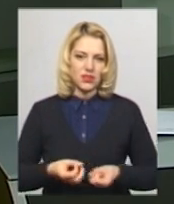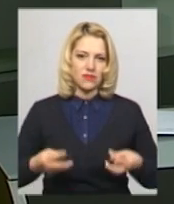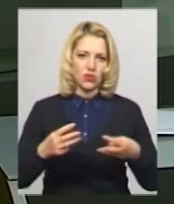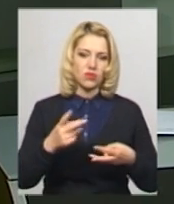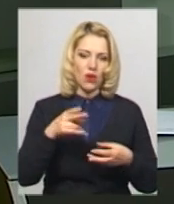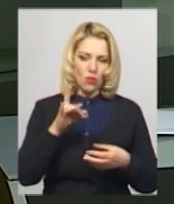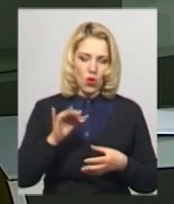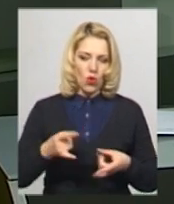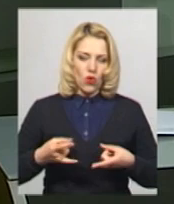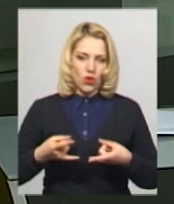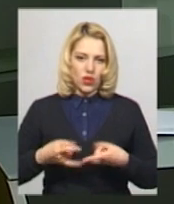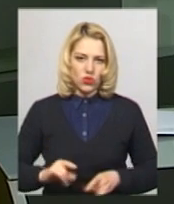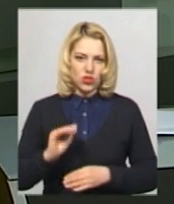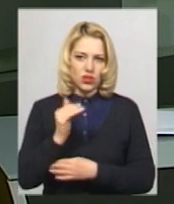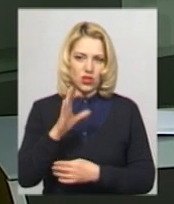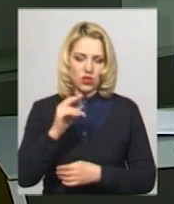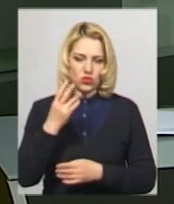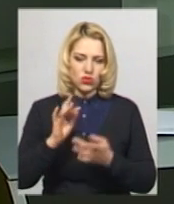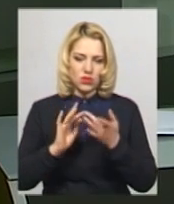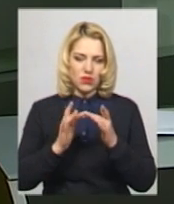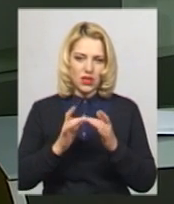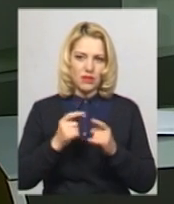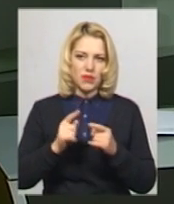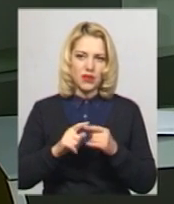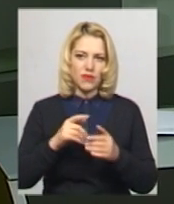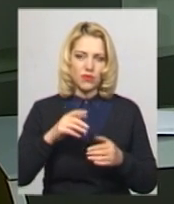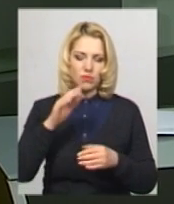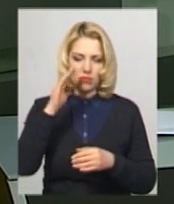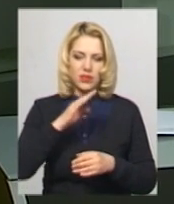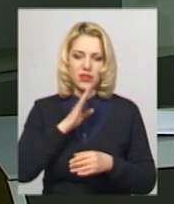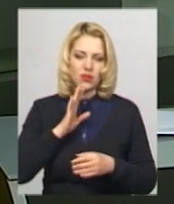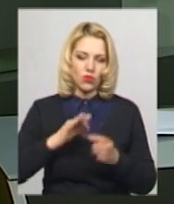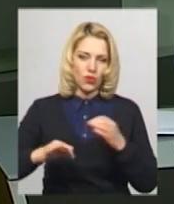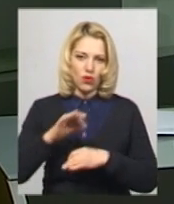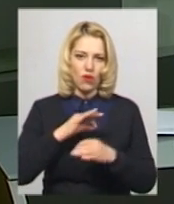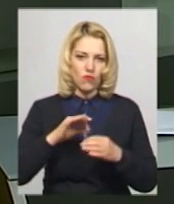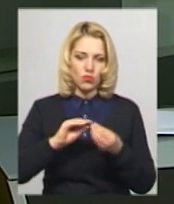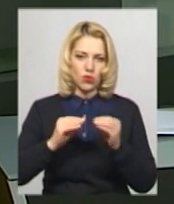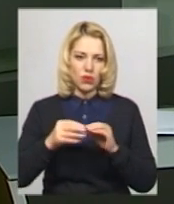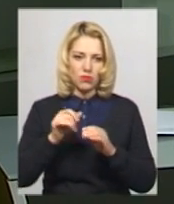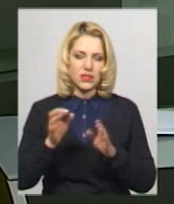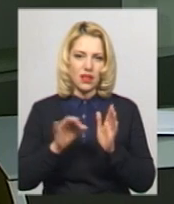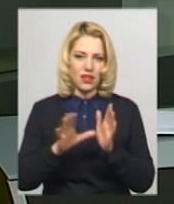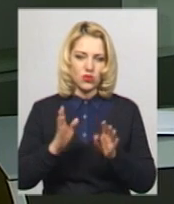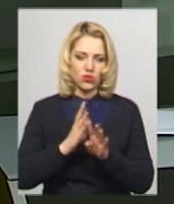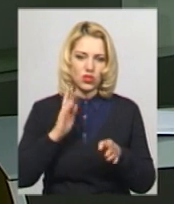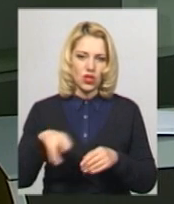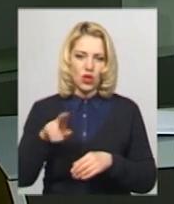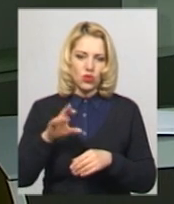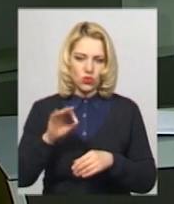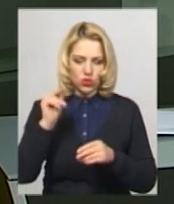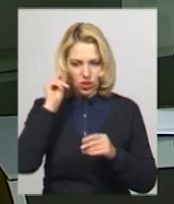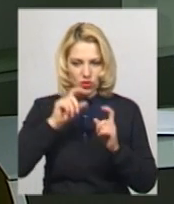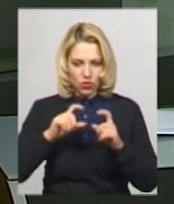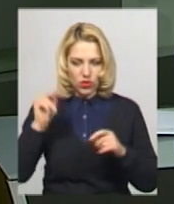дитини. У соцмережах у групах для спілкування батьків почали активно обговорювати проблеми з електронною чергою в дошкільному навчальному